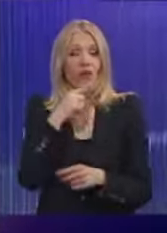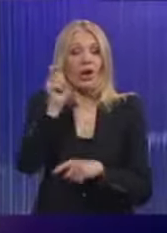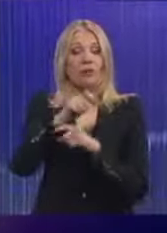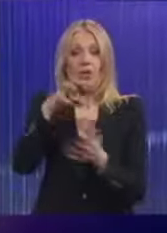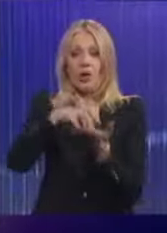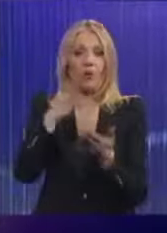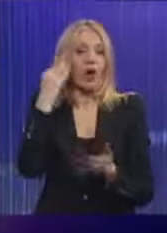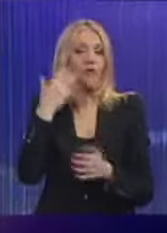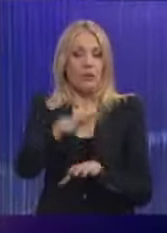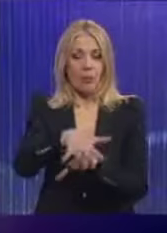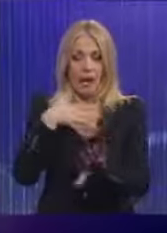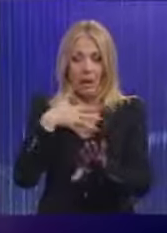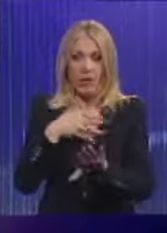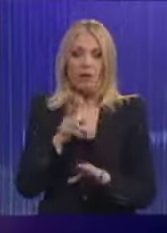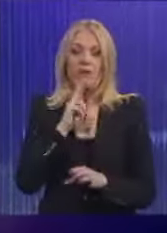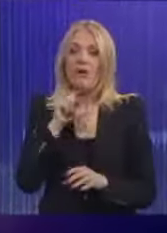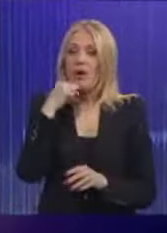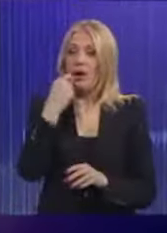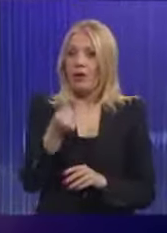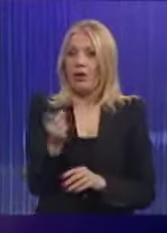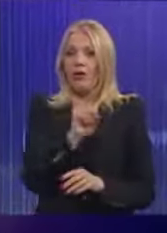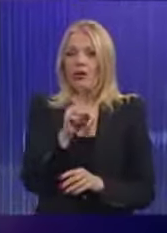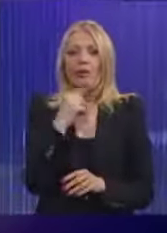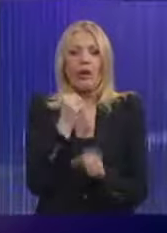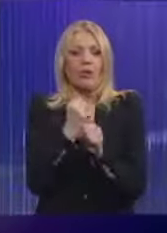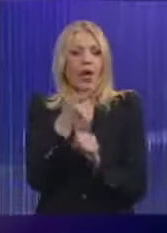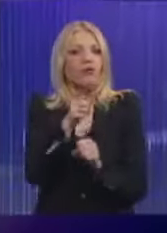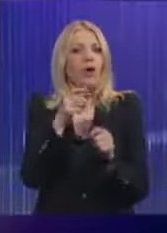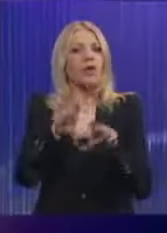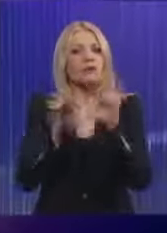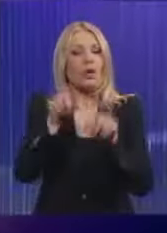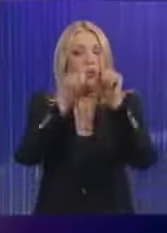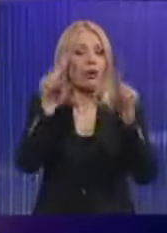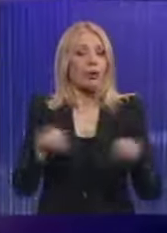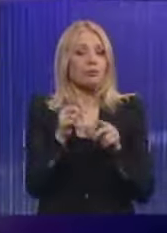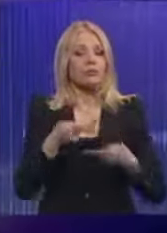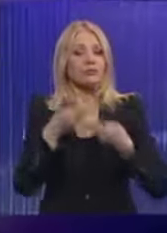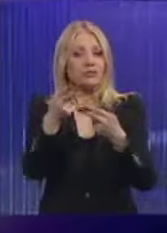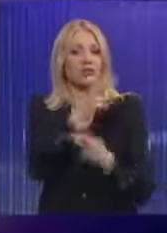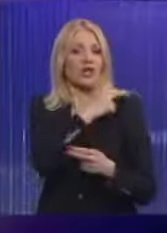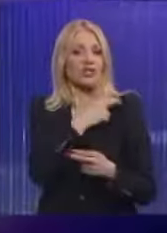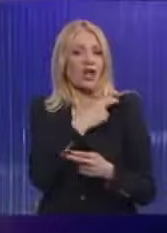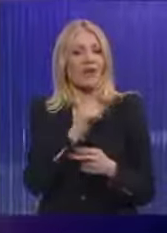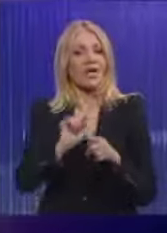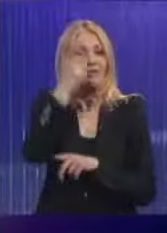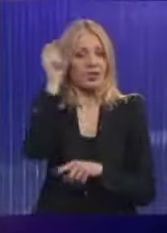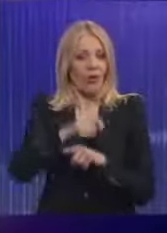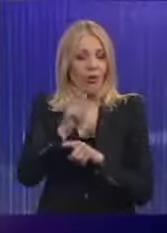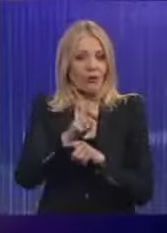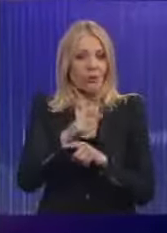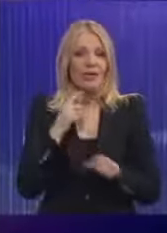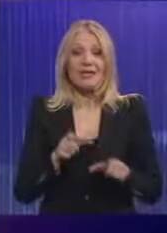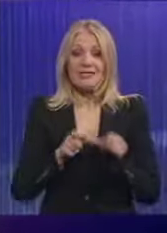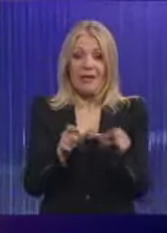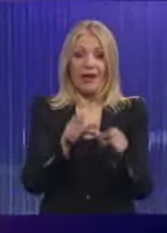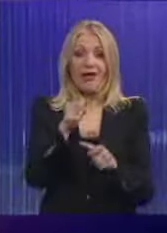Novosadskom parlamentu, koji je rekao da nije pravio izborne liste, pa nas uputio na šefa izvršnog odbora stranke. On